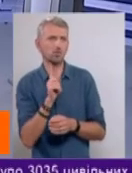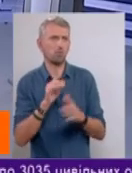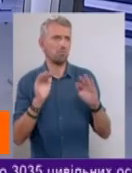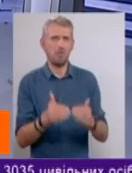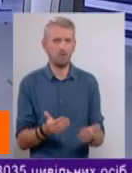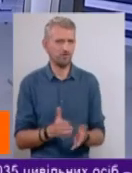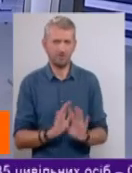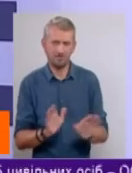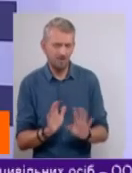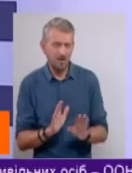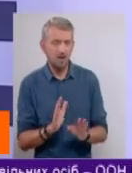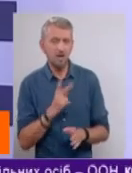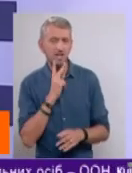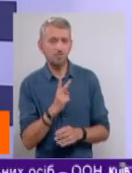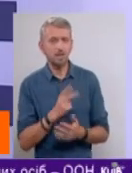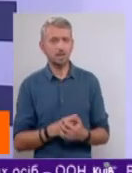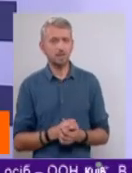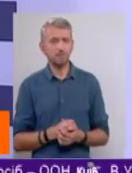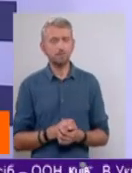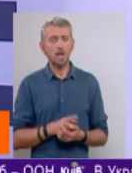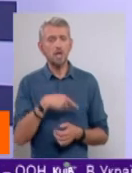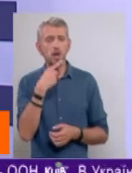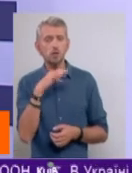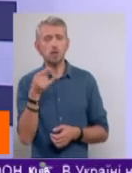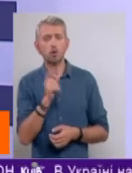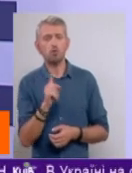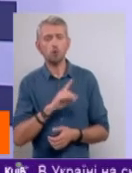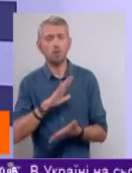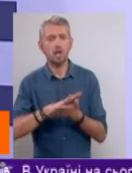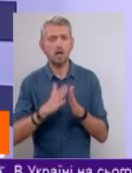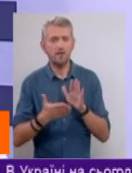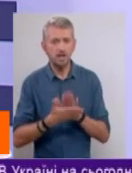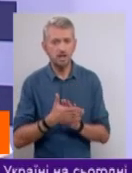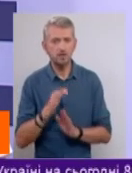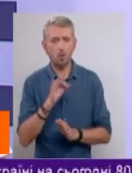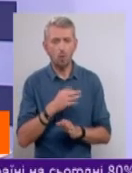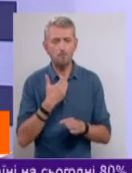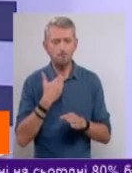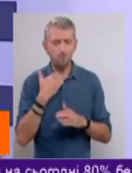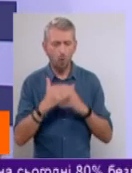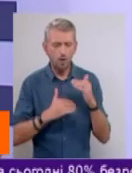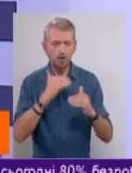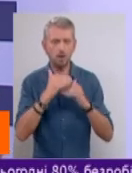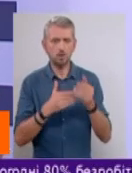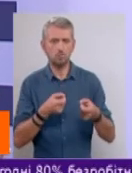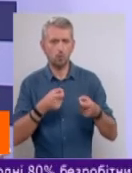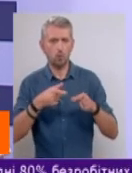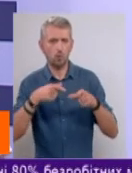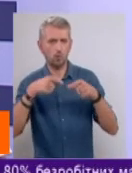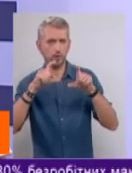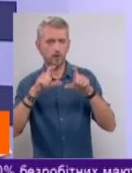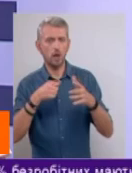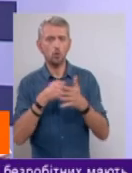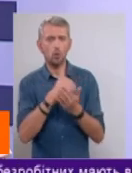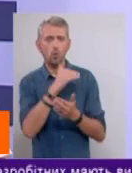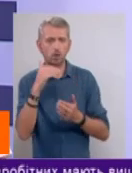меньше. Потому что, смотрите, ведь речь же идет о том, что договорились о поэтапном росте до